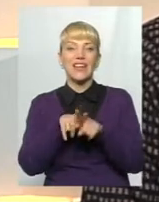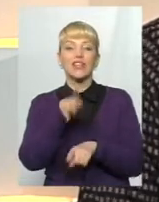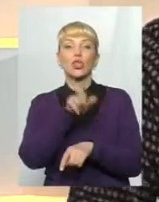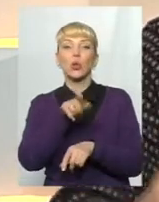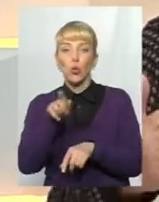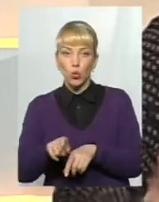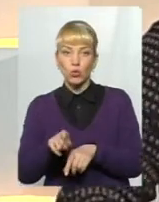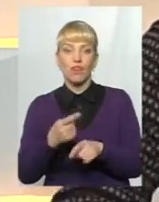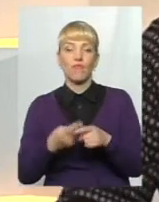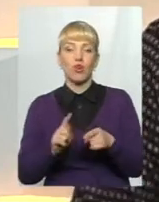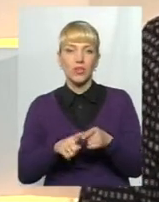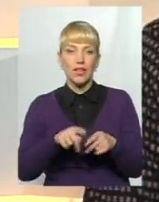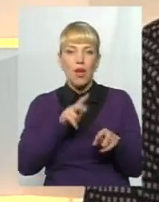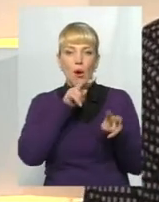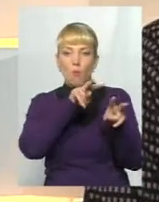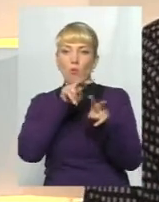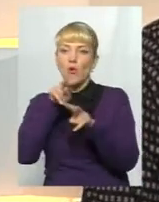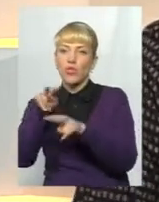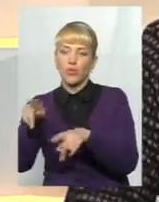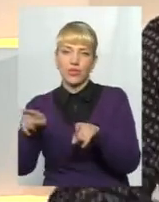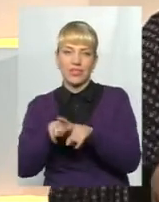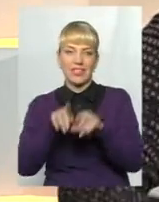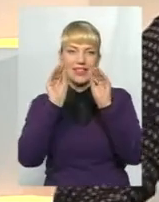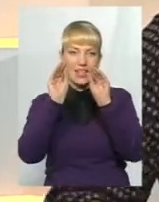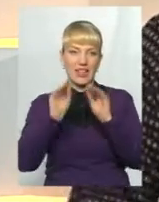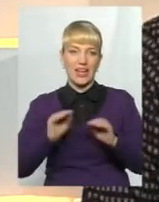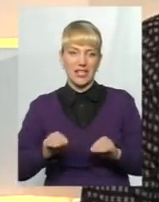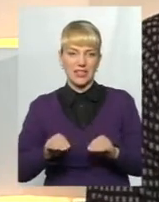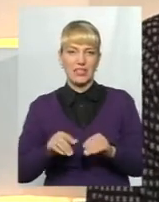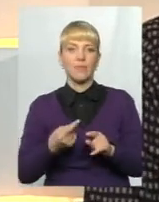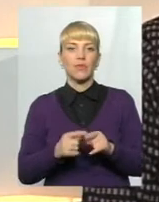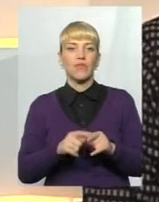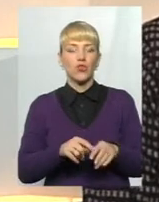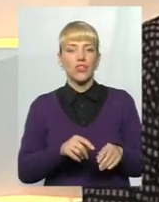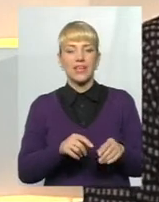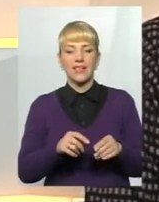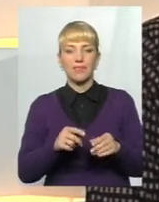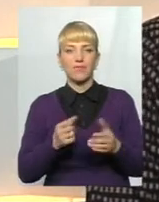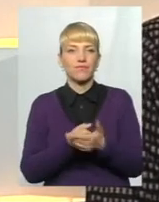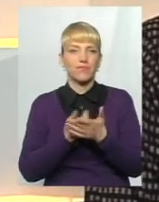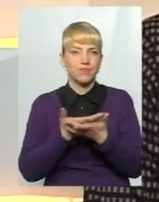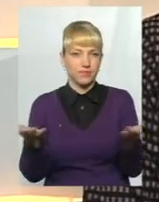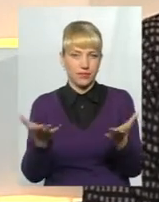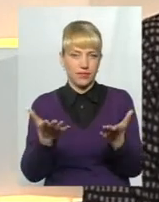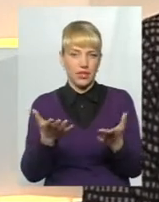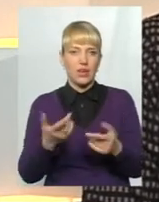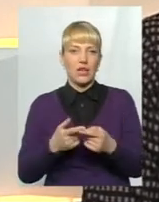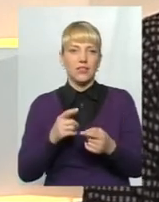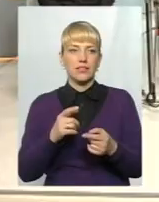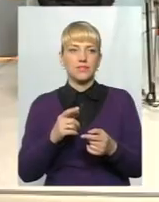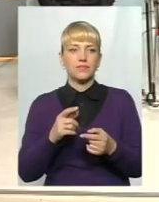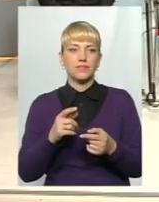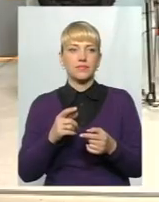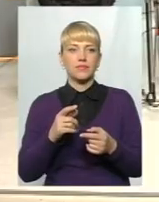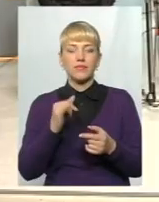моніторять ці декларації, виводять чиновників на чисту воду. І в